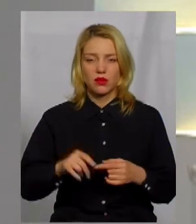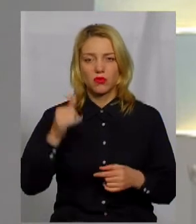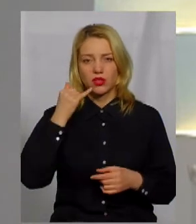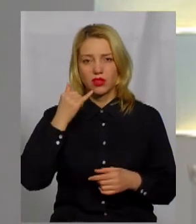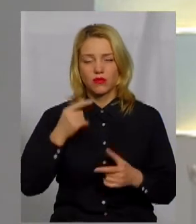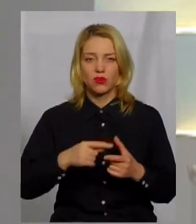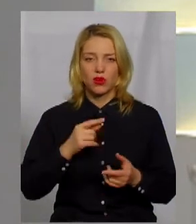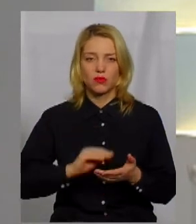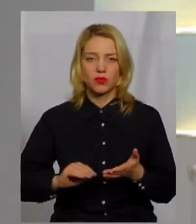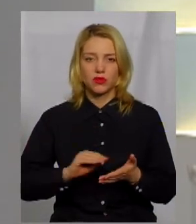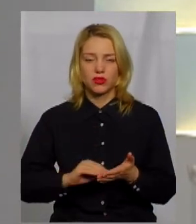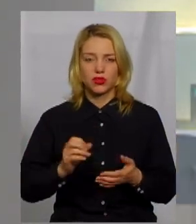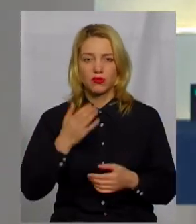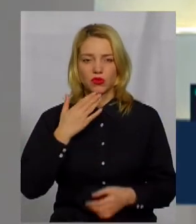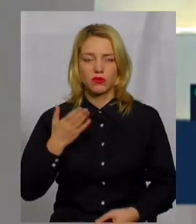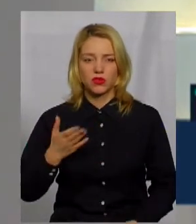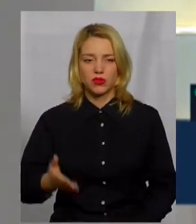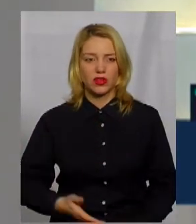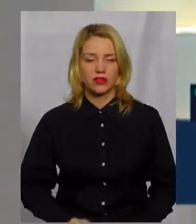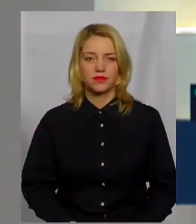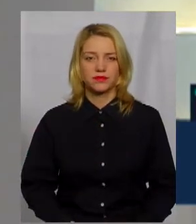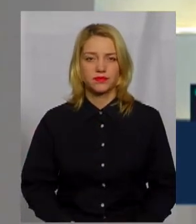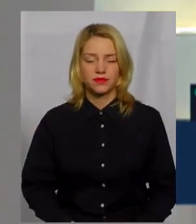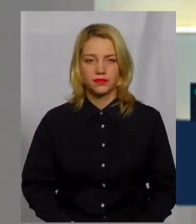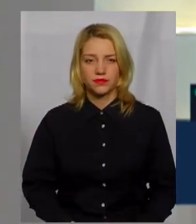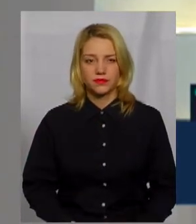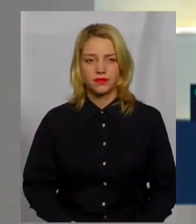пишіть у коментарях під прямою трансляцією у мережі Facebook.